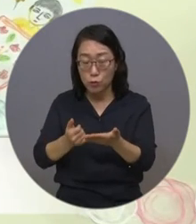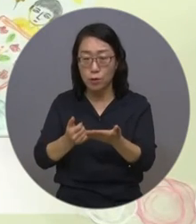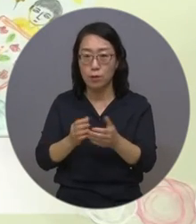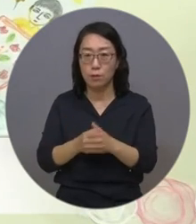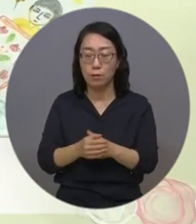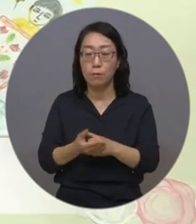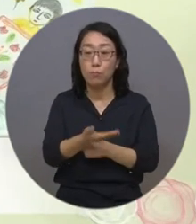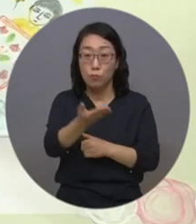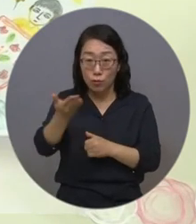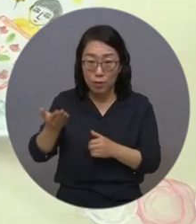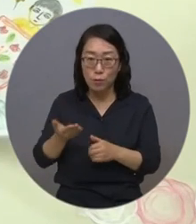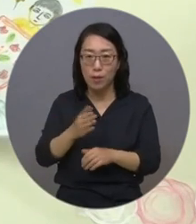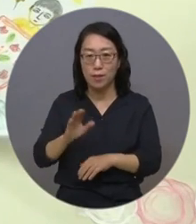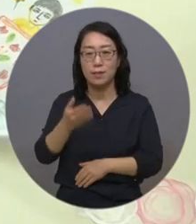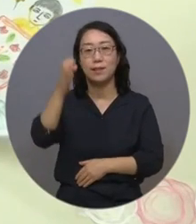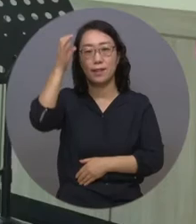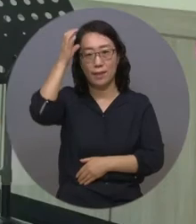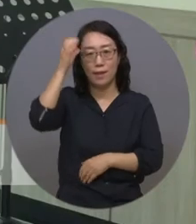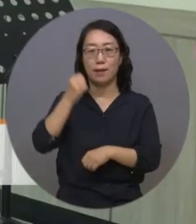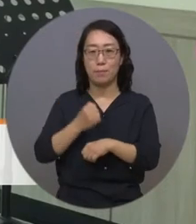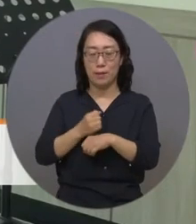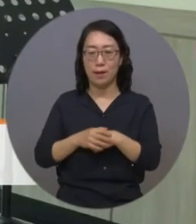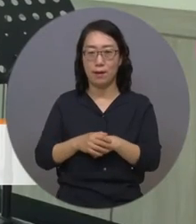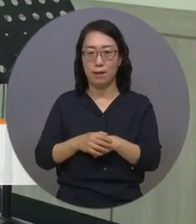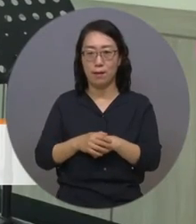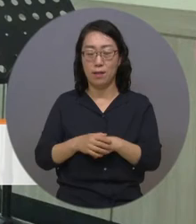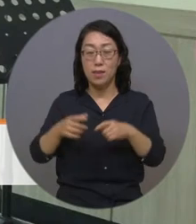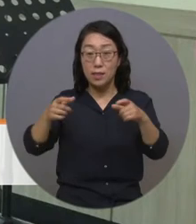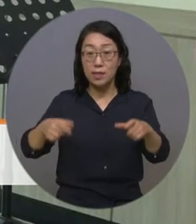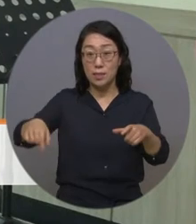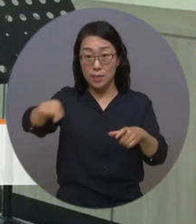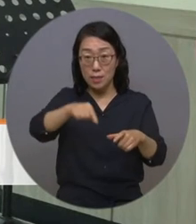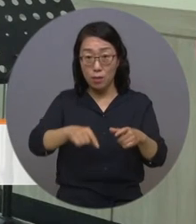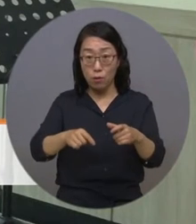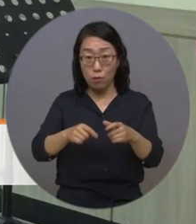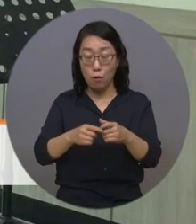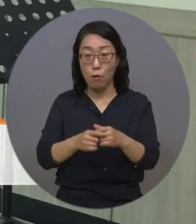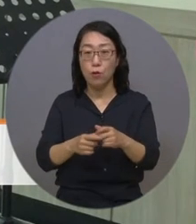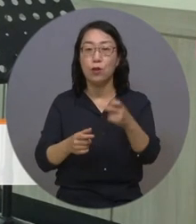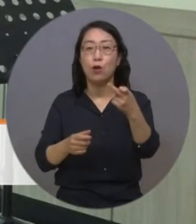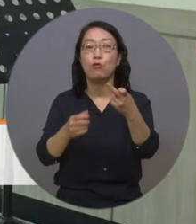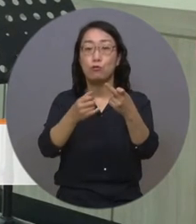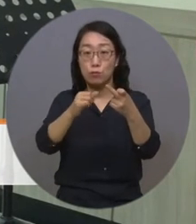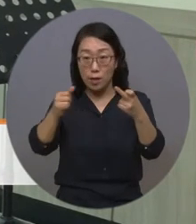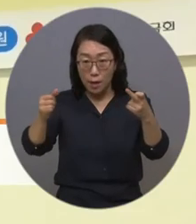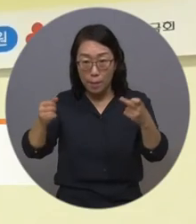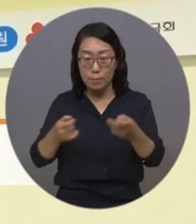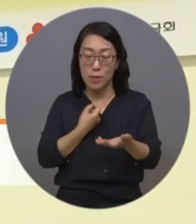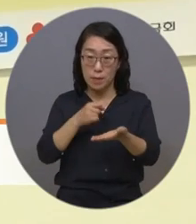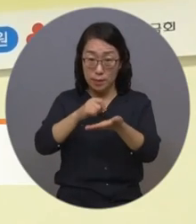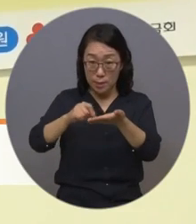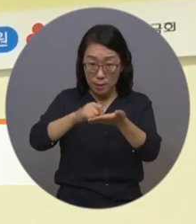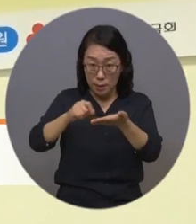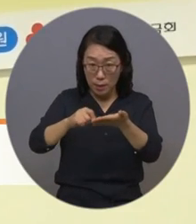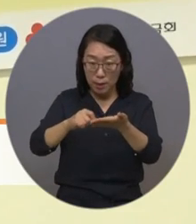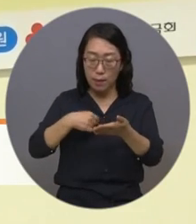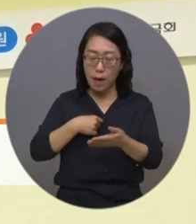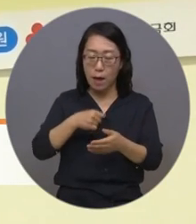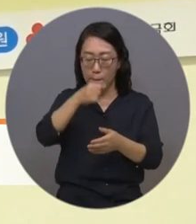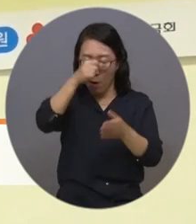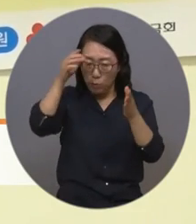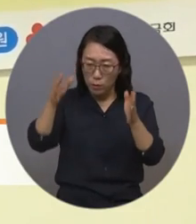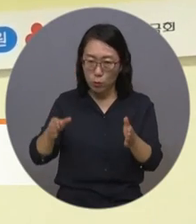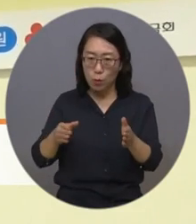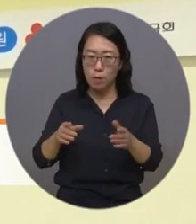되어지기를 기대합니다. 수몰 지역 어르신 12명은 자서전 쓰기 프로그램을 통해 삶의 애환을 이날